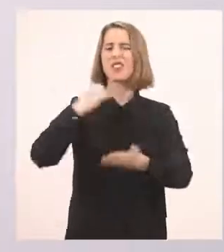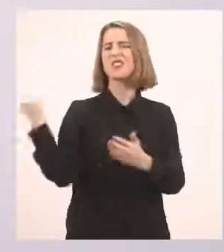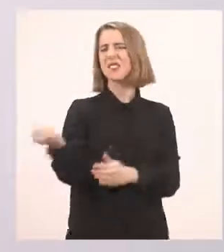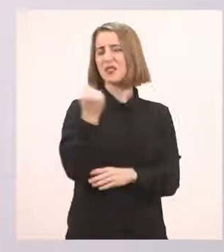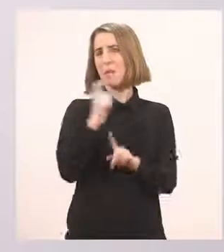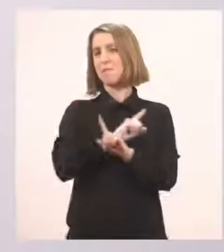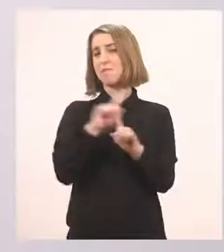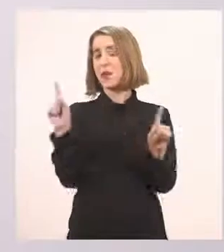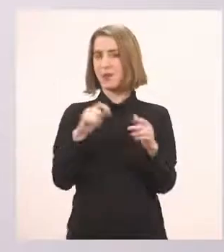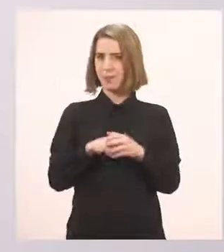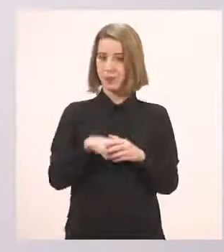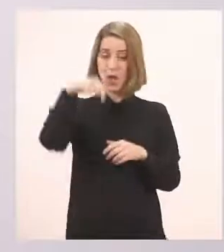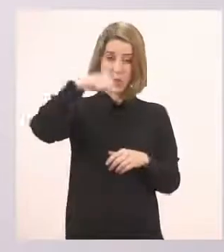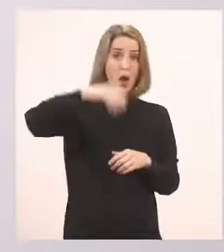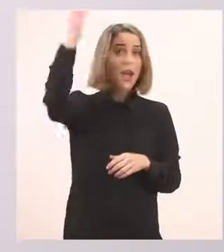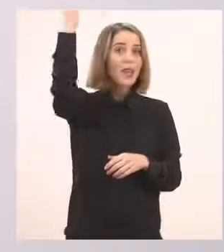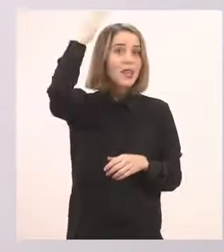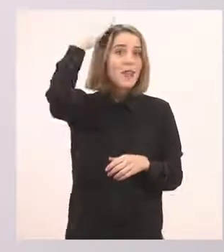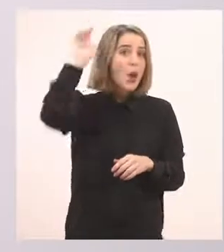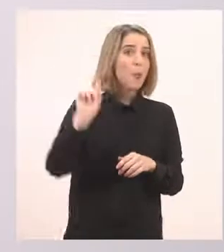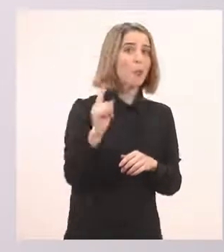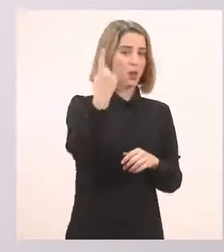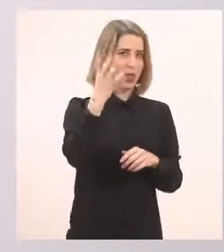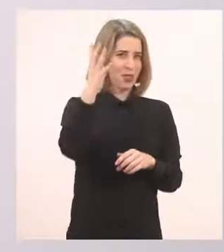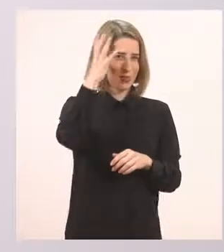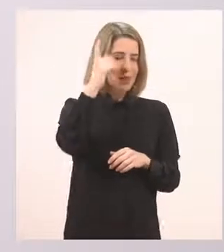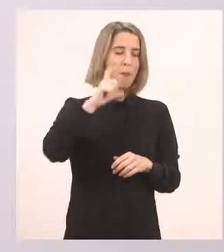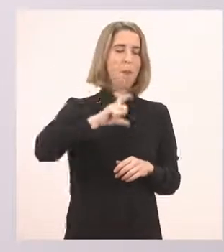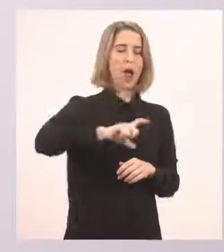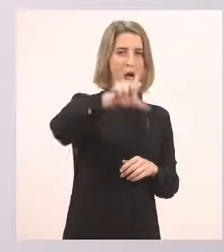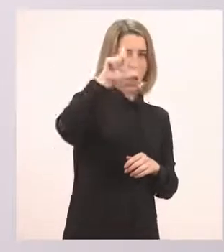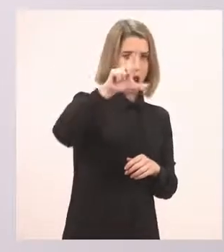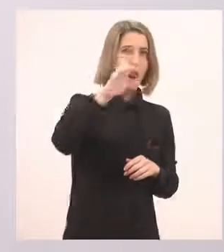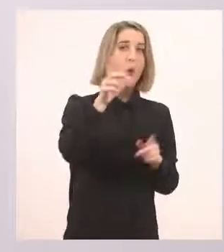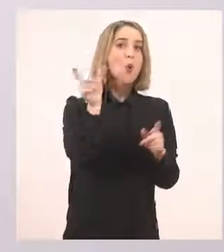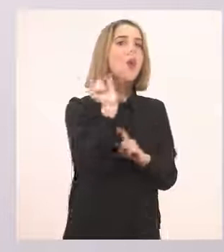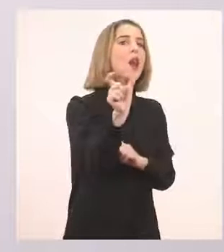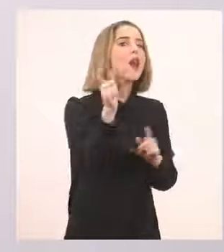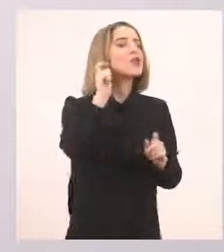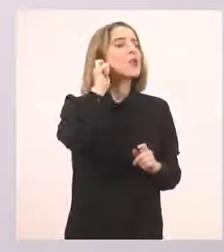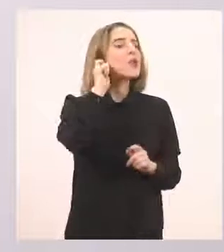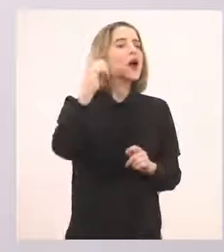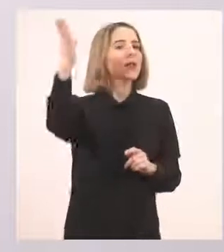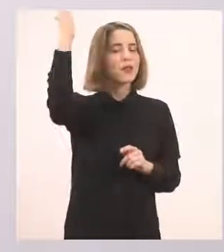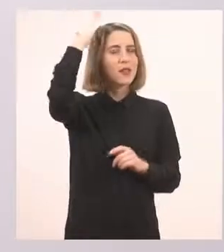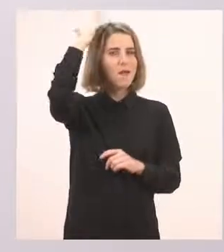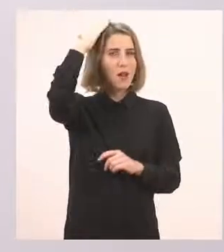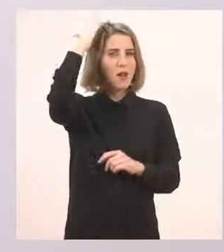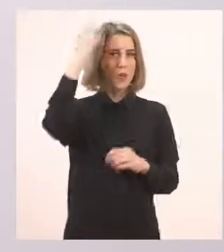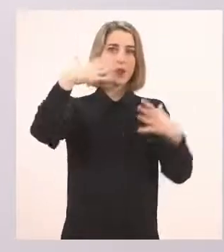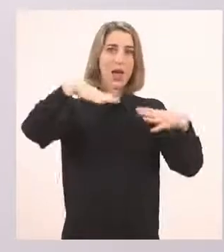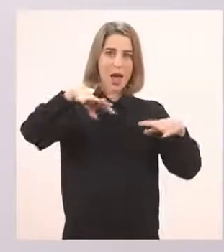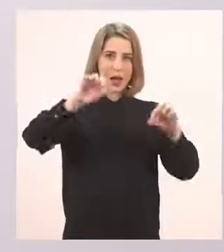ρ, το μεγάλο. Το κεφαλαίο, όπως το λέμε. Θυμάστε, τα μεγάλα γράμματα τα λέμε κεφαλαία. Λοιπόν, ξεκινάω από πάνω,